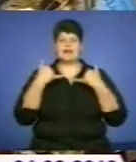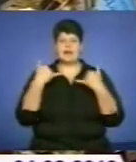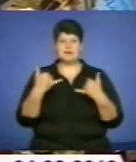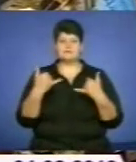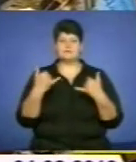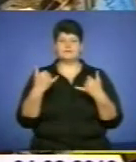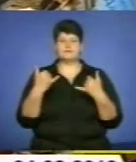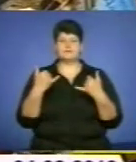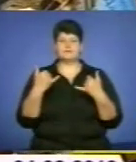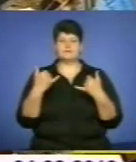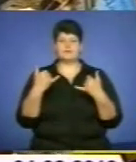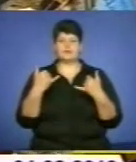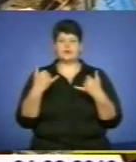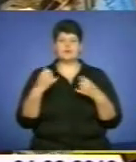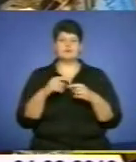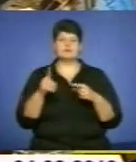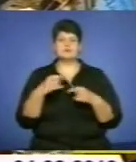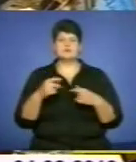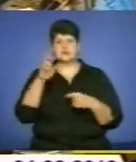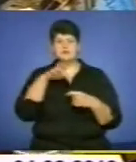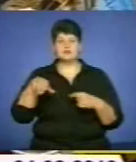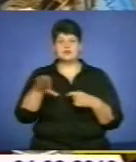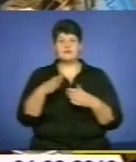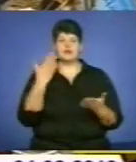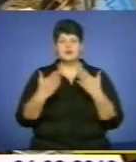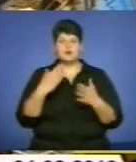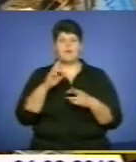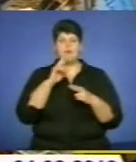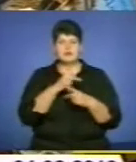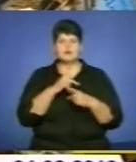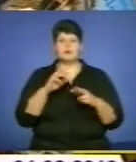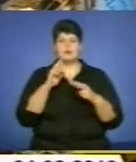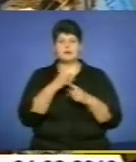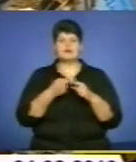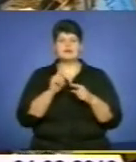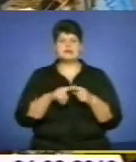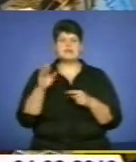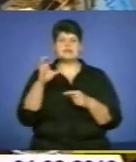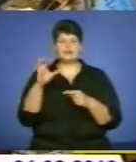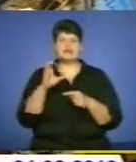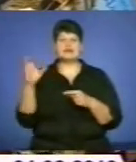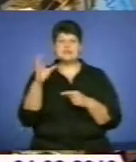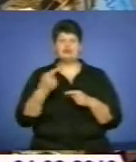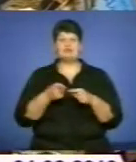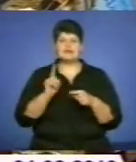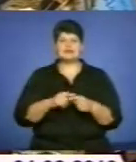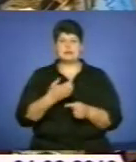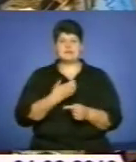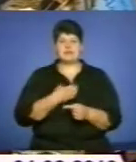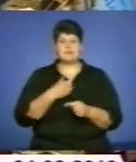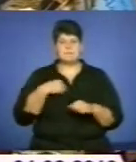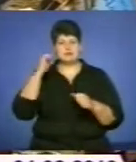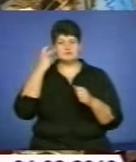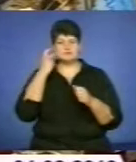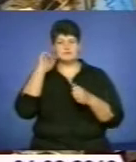не робить помилок. Якщо помилка – це секунда, секунди – це медаль. І ми завжди про це пам'ятаємо. І